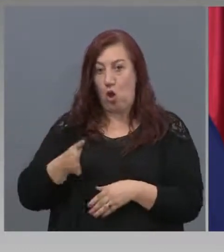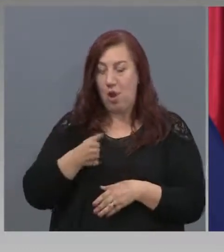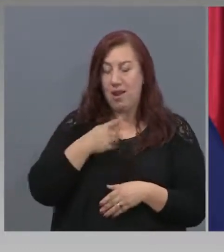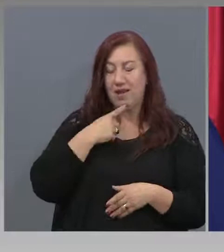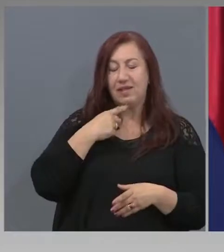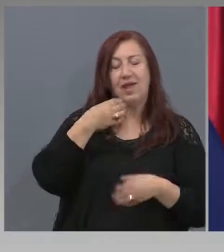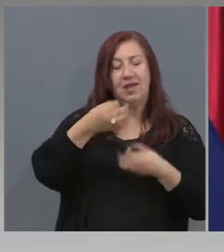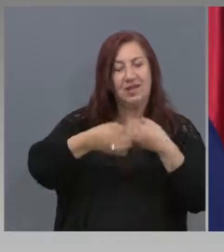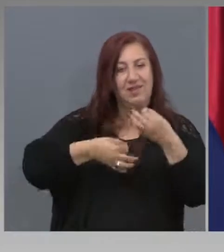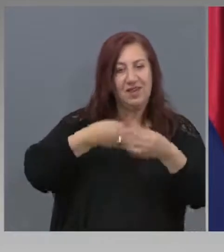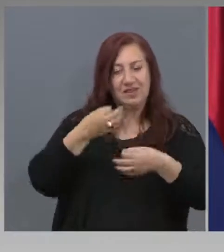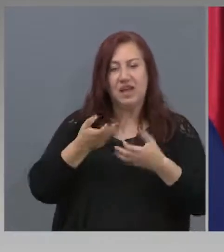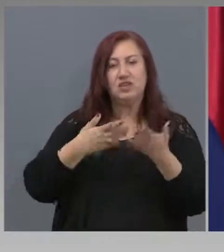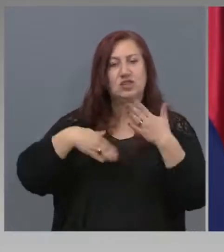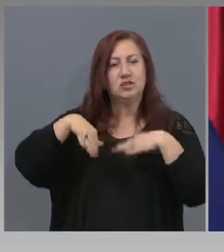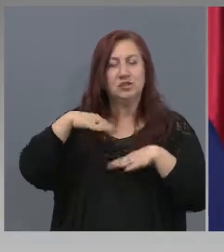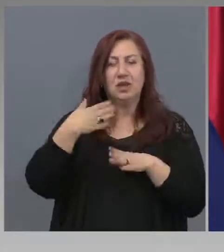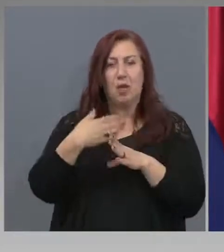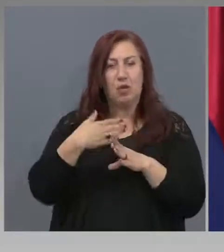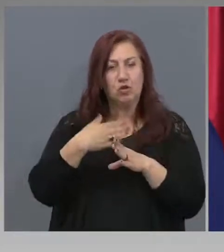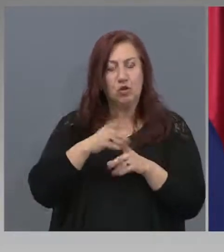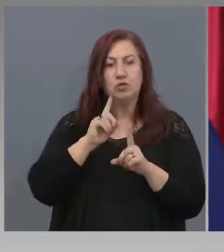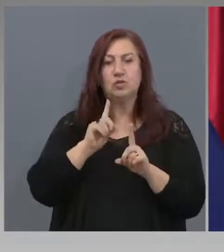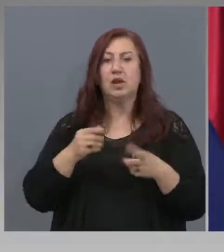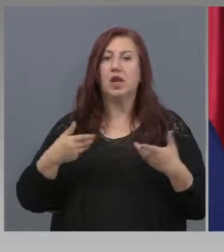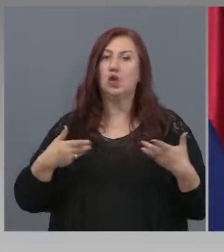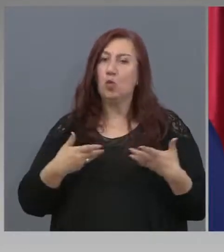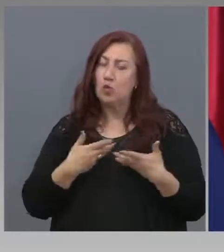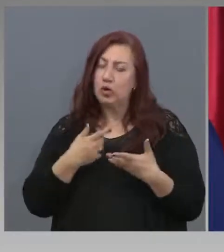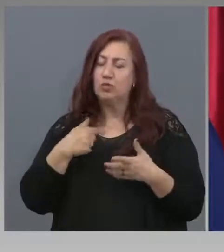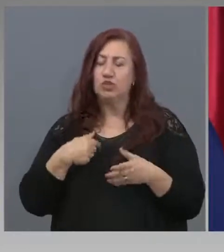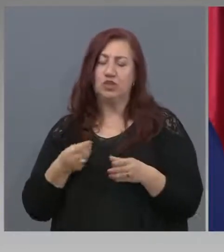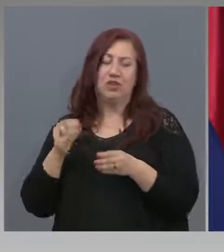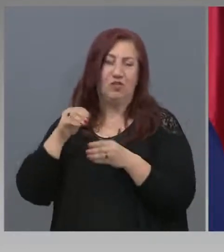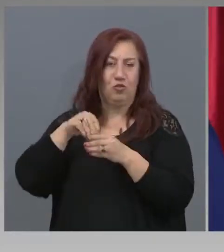при необходимост. Ще се включа и аз.